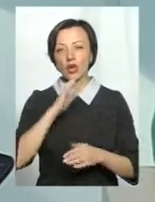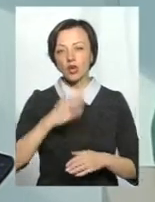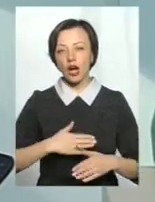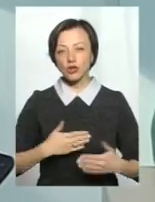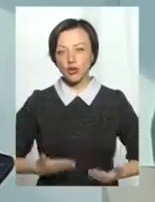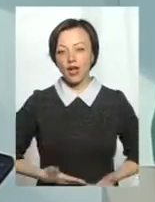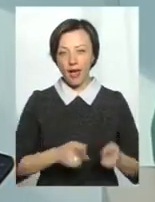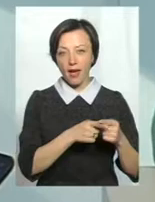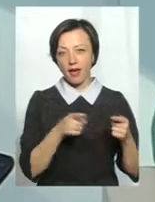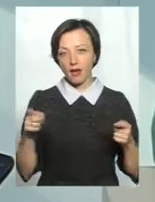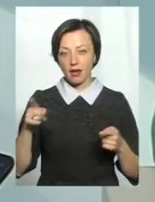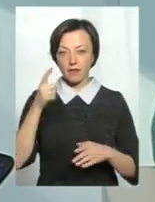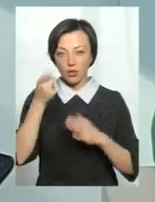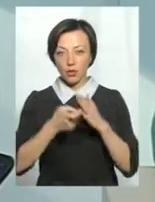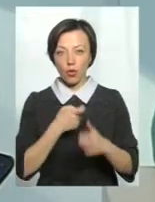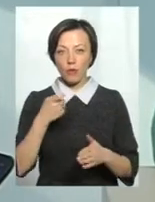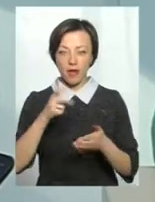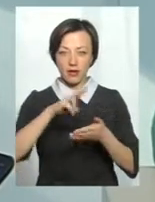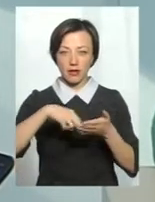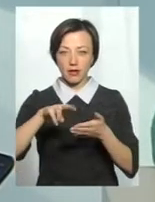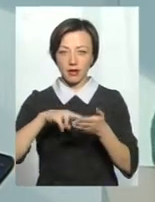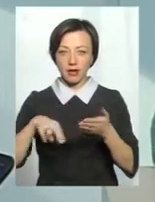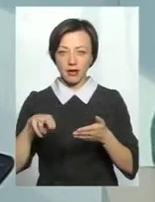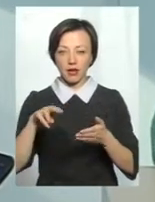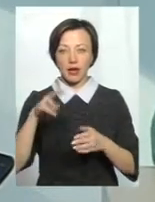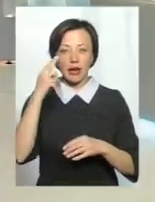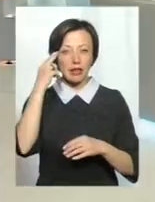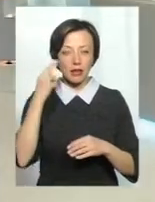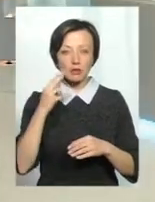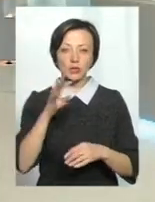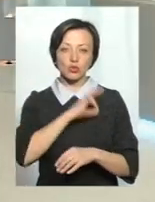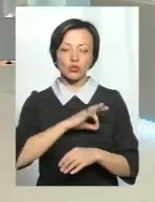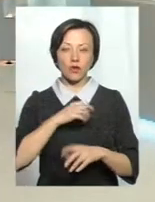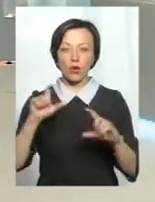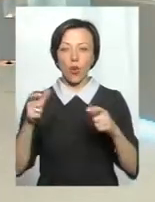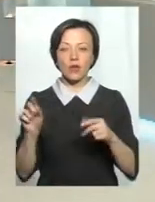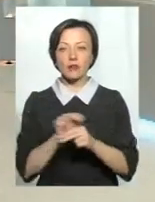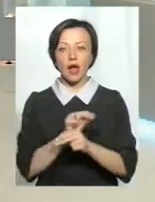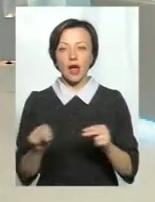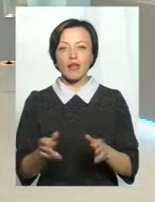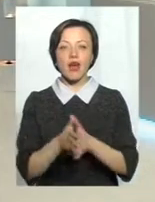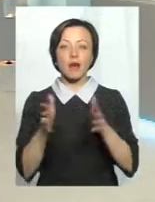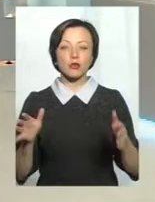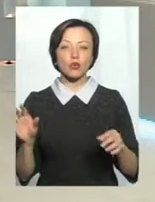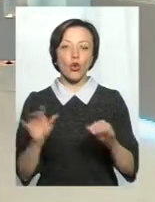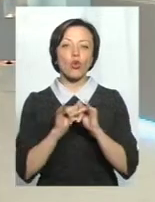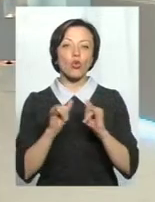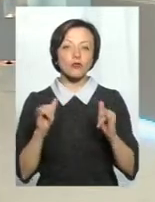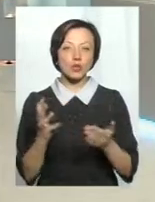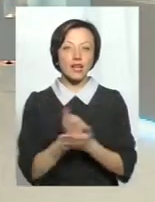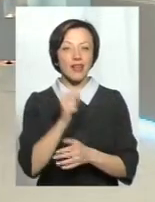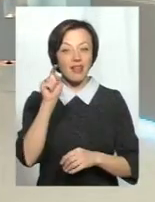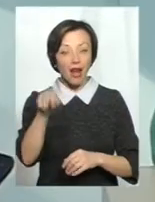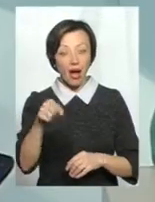єрокліфи, де було вказано про застосування голкотерапії. Але найбільшого розвідку голкотерапія досягла саме в